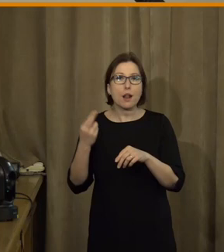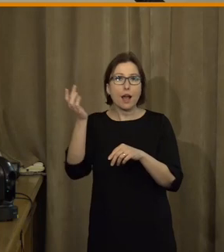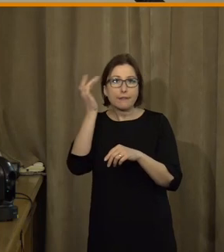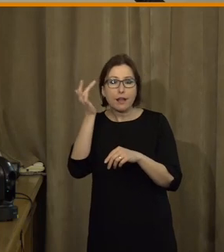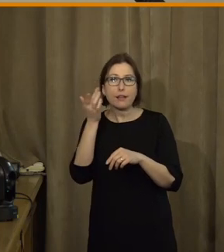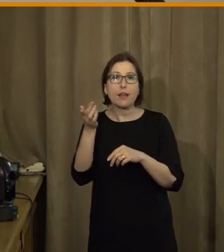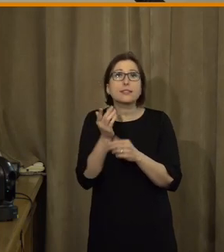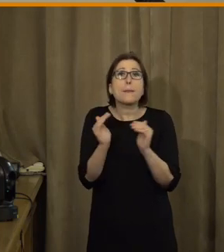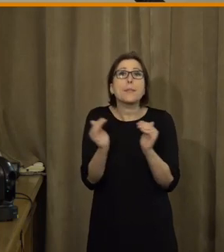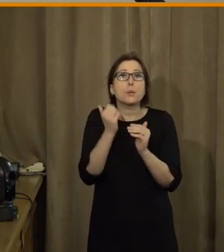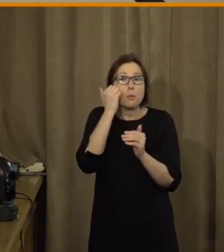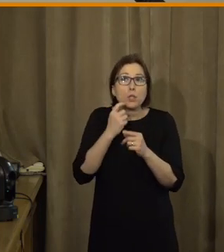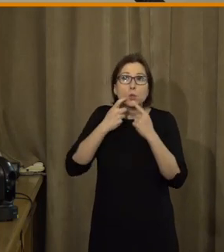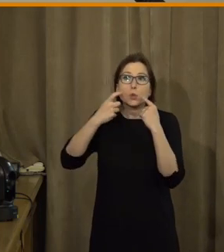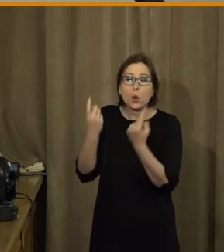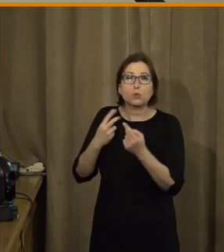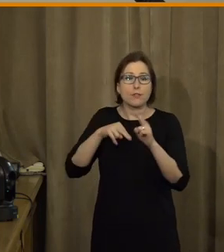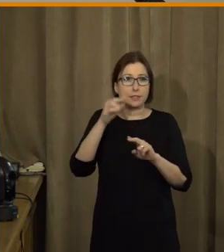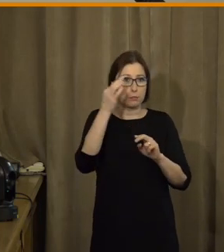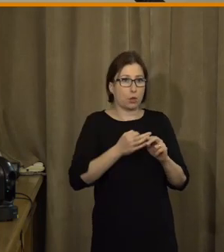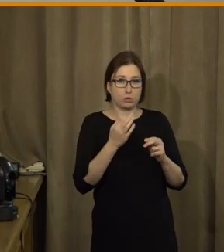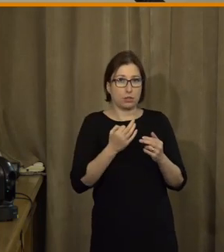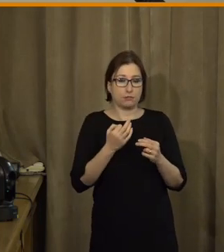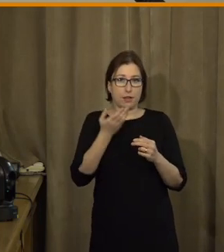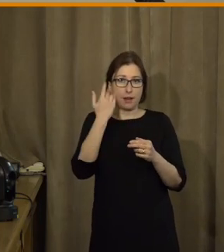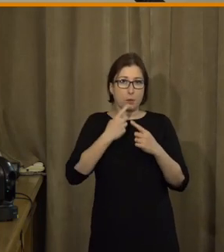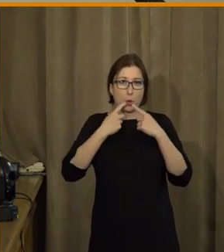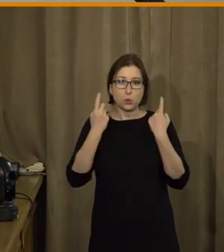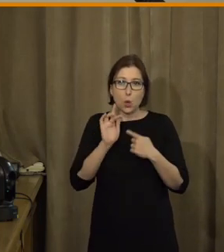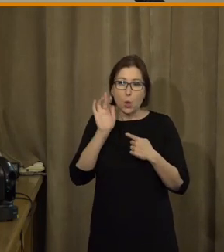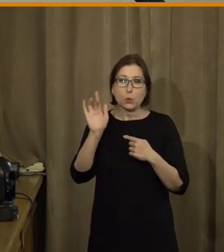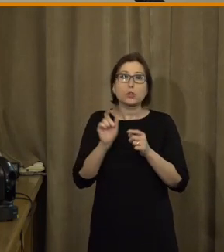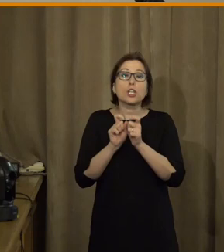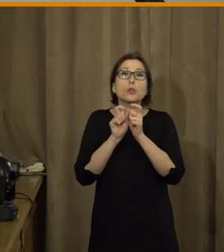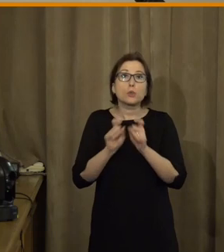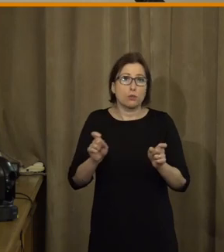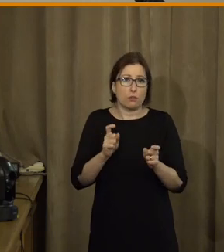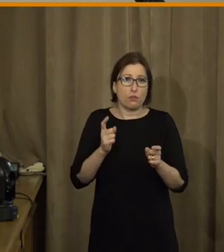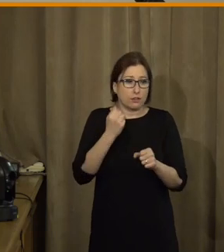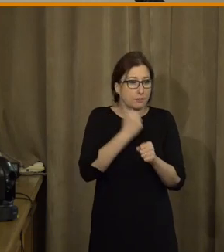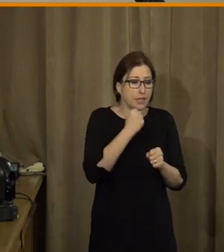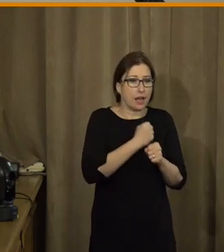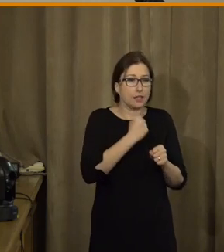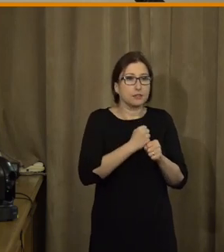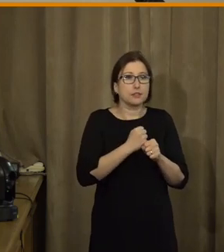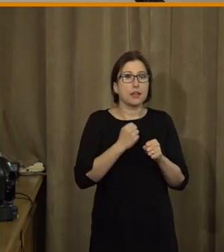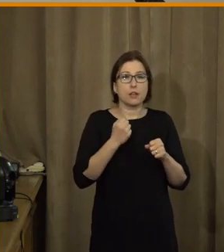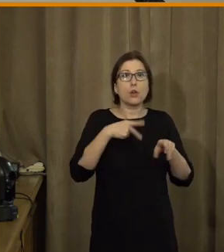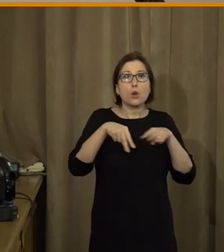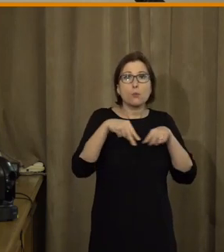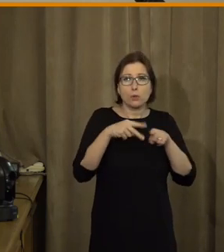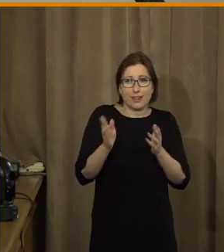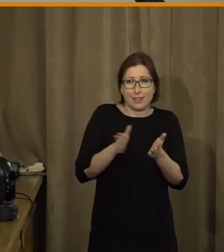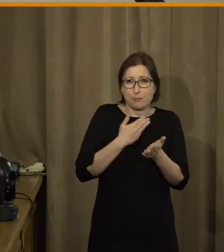vyzkoušelo minimum lidí, velká část si vůbec nevyzkouší, protože prostě v práci třeba nějaké komunikaci